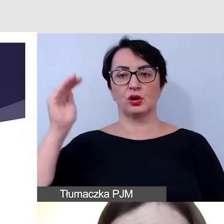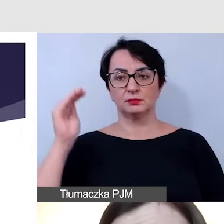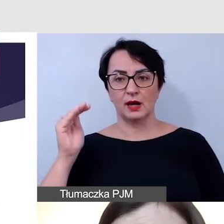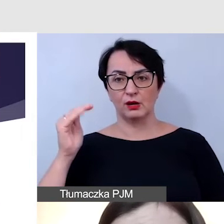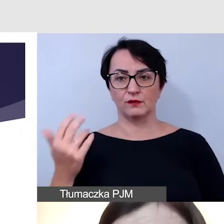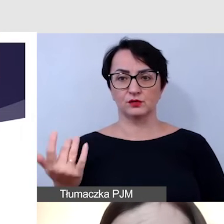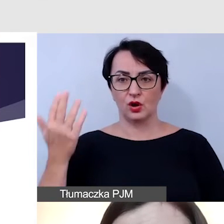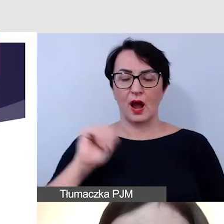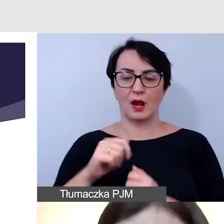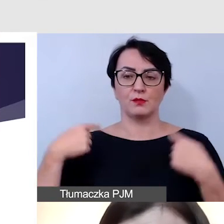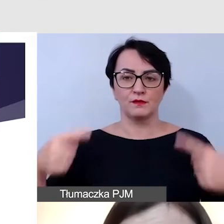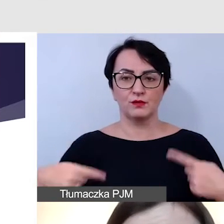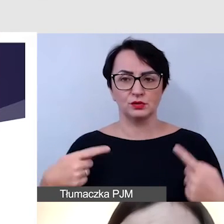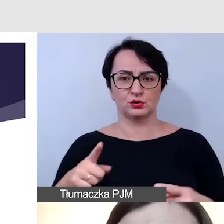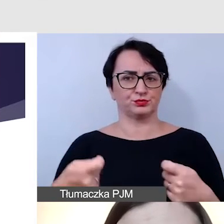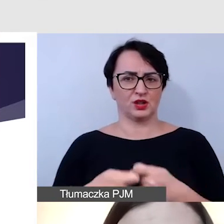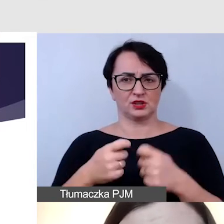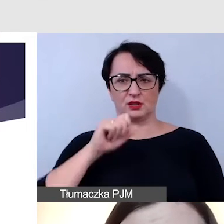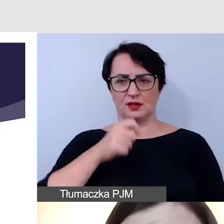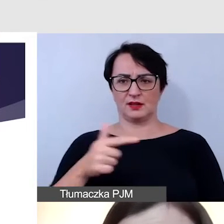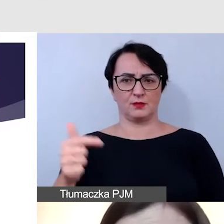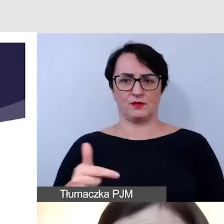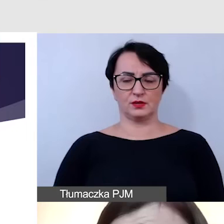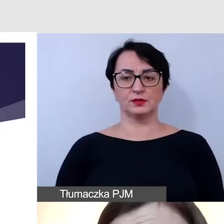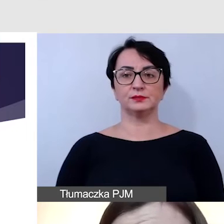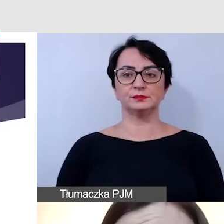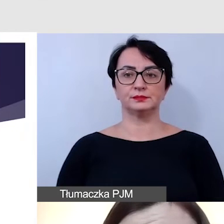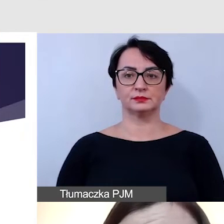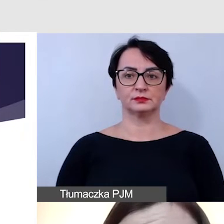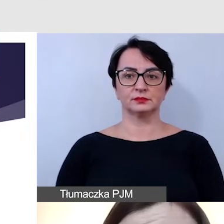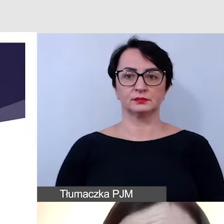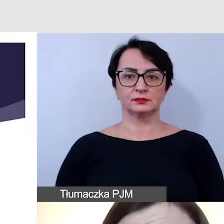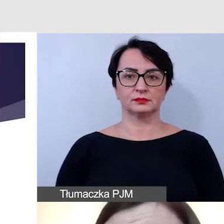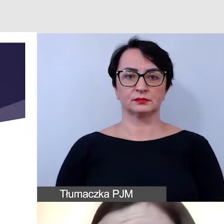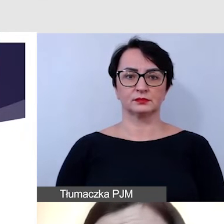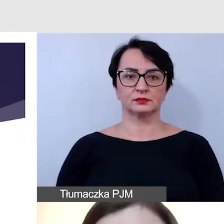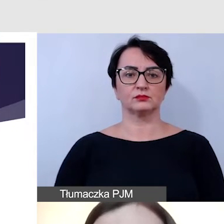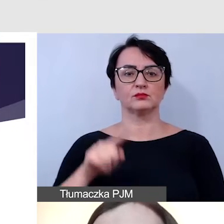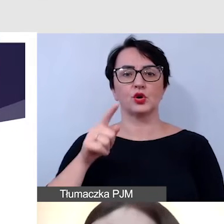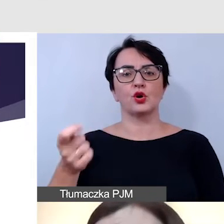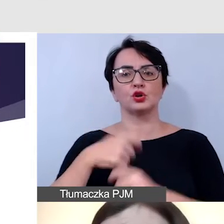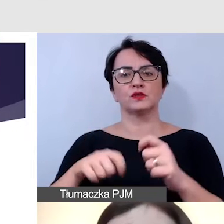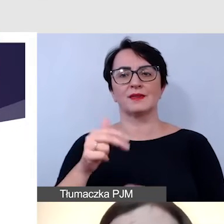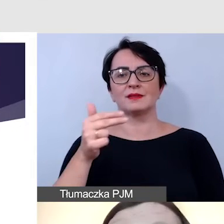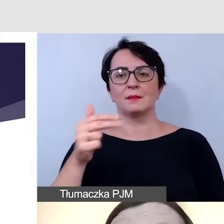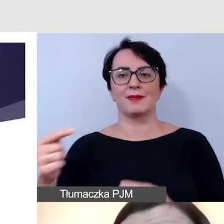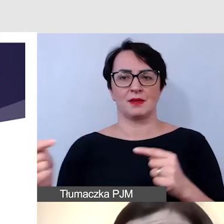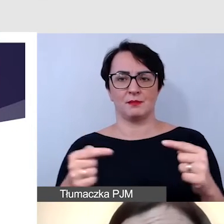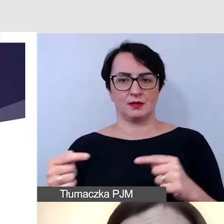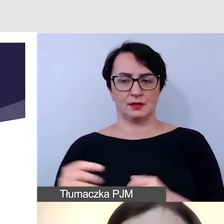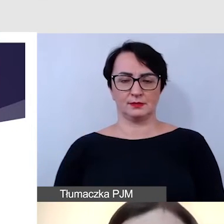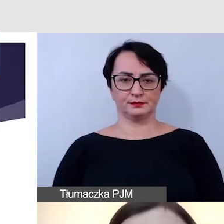czy poruszającej się na wózku. To jedno z rozwiązań dotyczące debaty. Inny przykład.